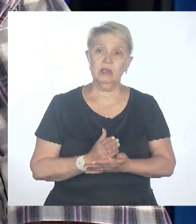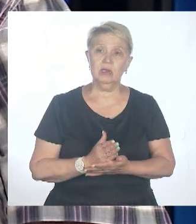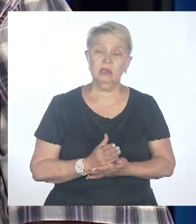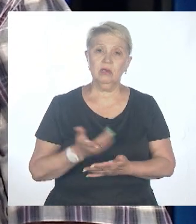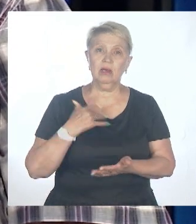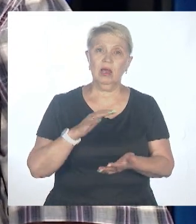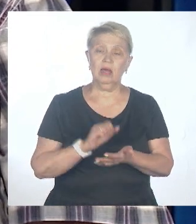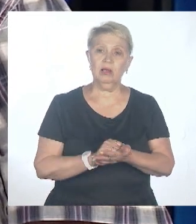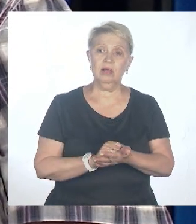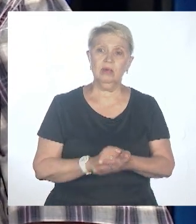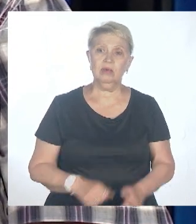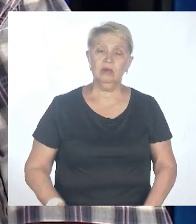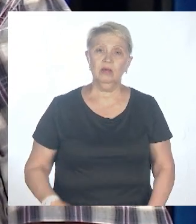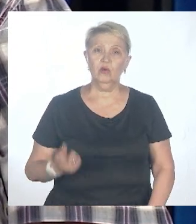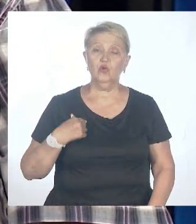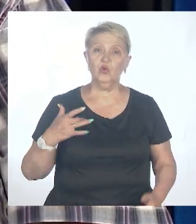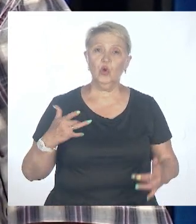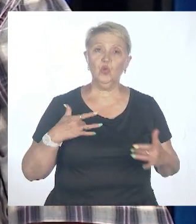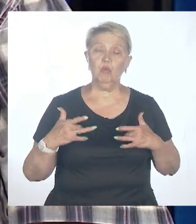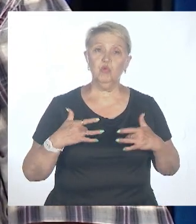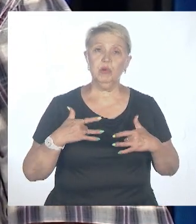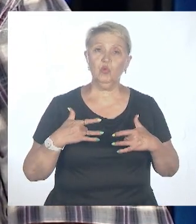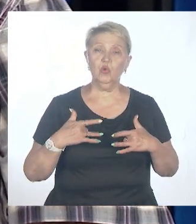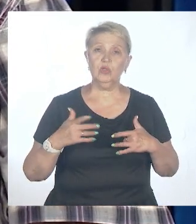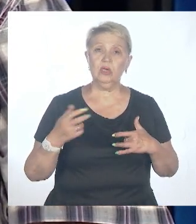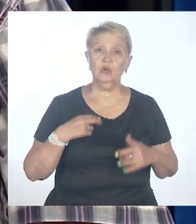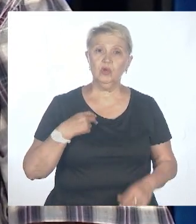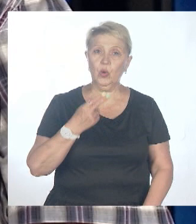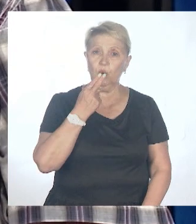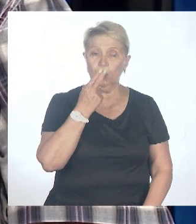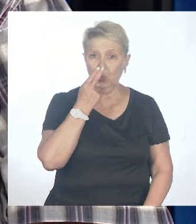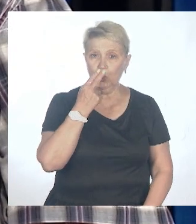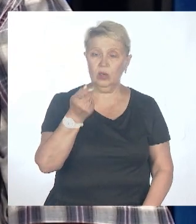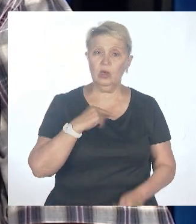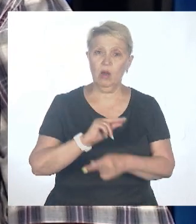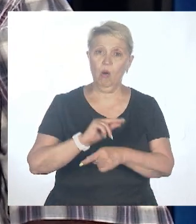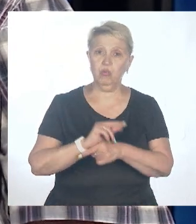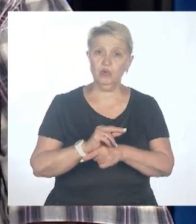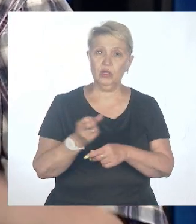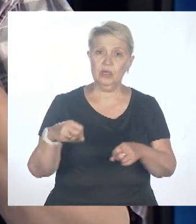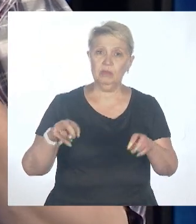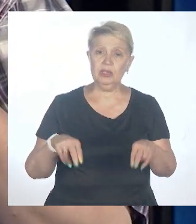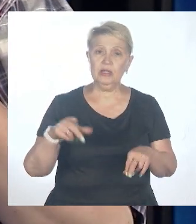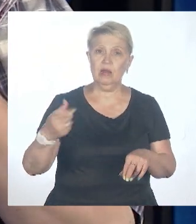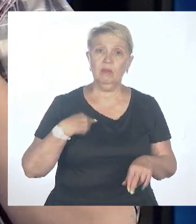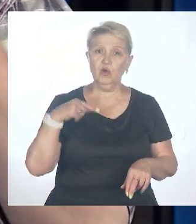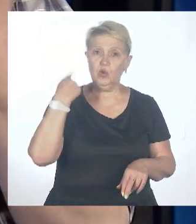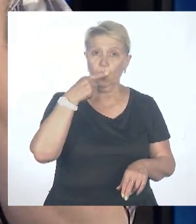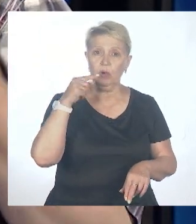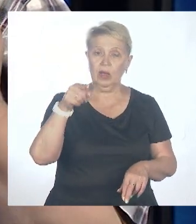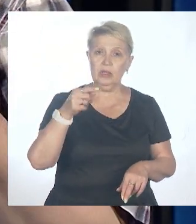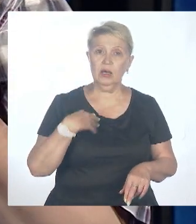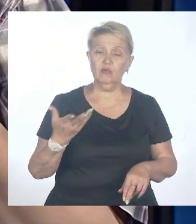занимается диагностикой туберкулеза. Каким образом? А нюхает, то есть она обучена специальным образом, и она распознает...